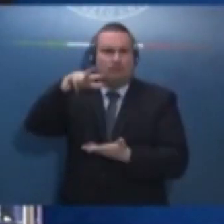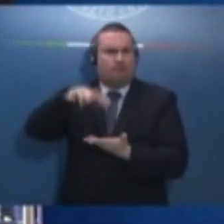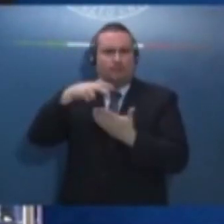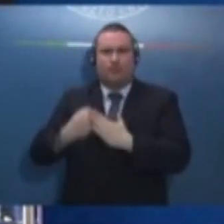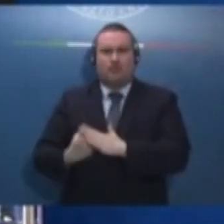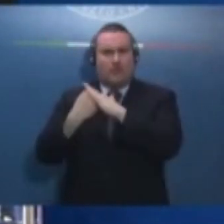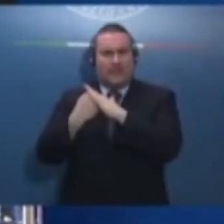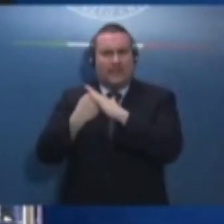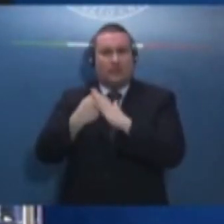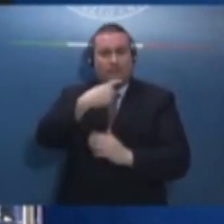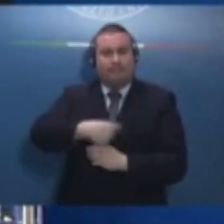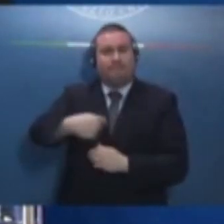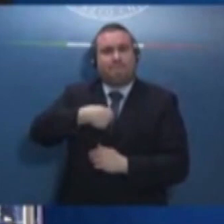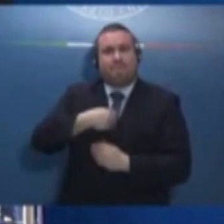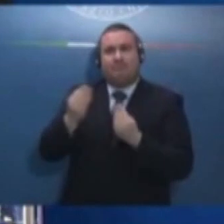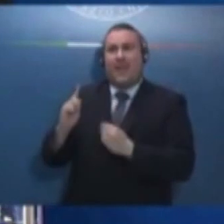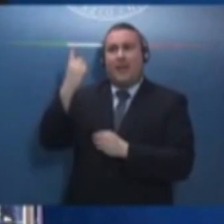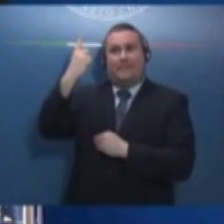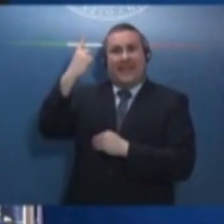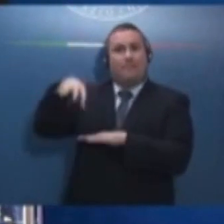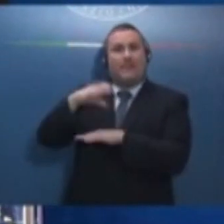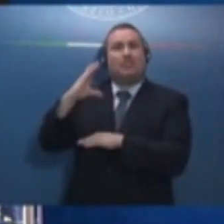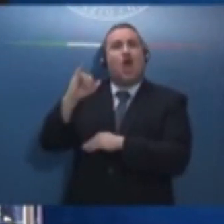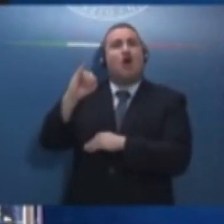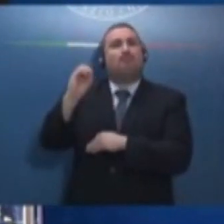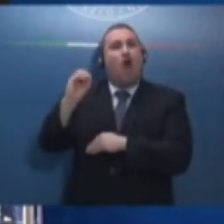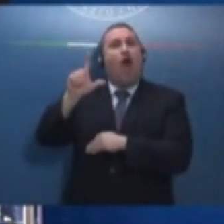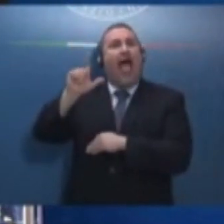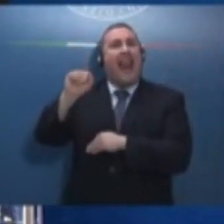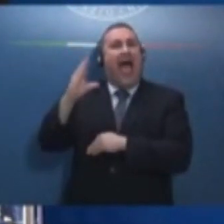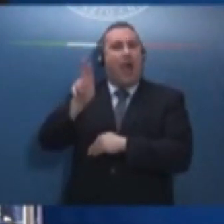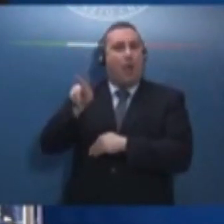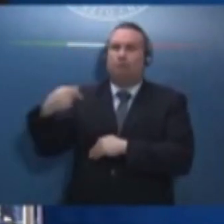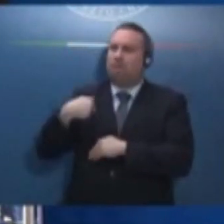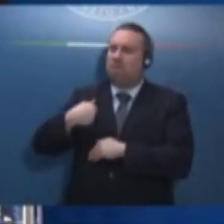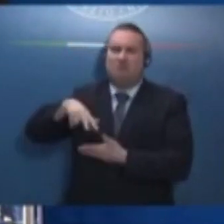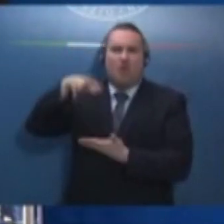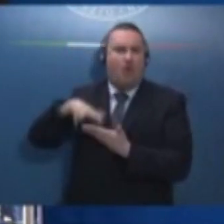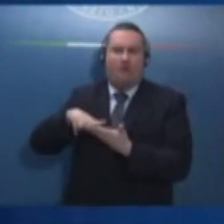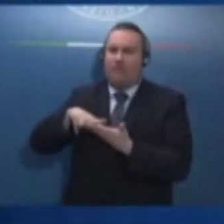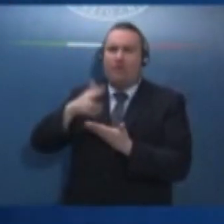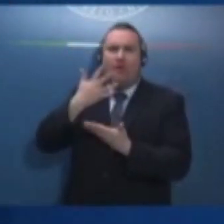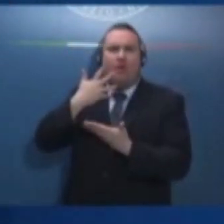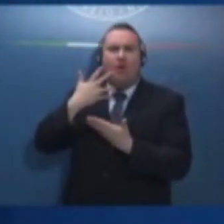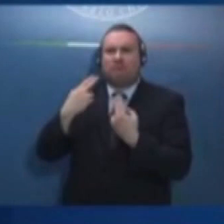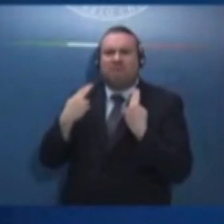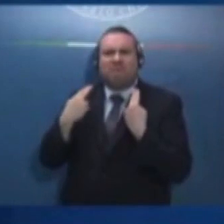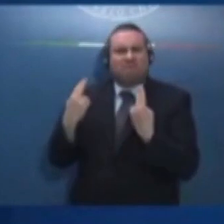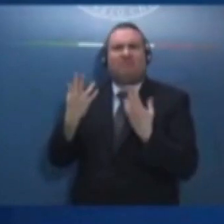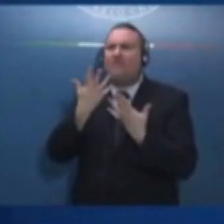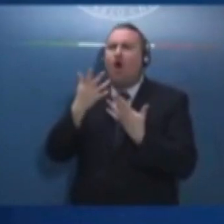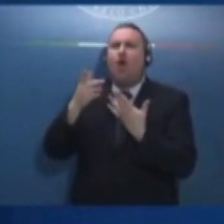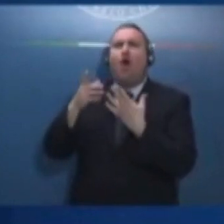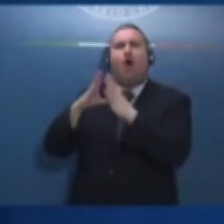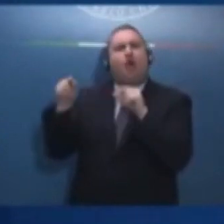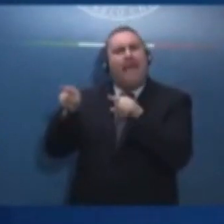confermato al Primo Ministro Ciolaculi l'intenzione di proseguire nel contributo attivo alla sicurezza della Romania